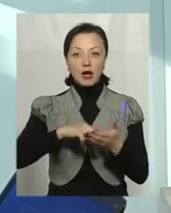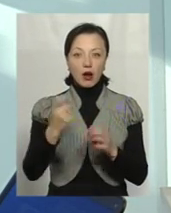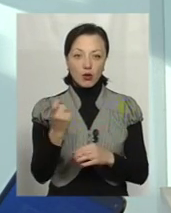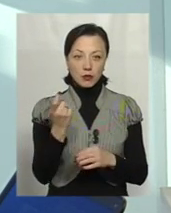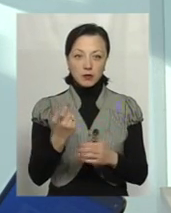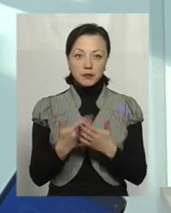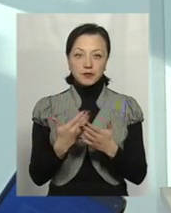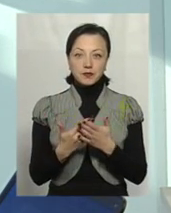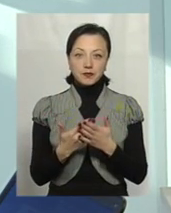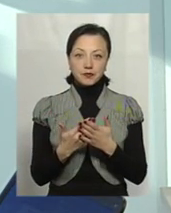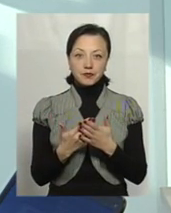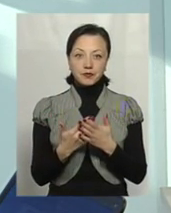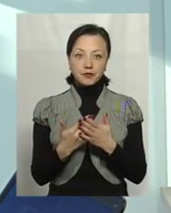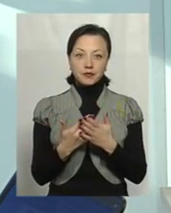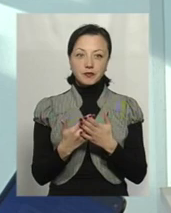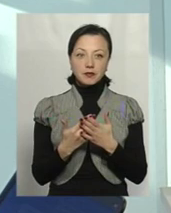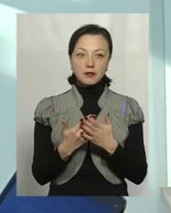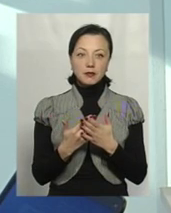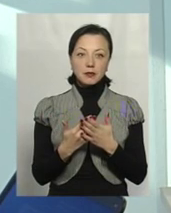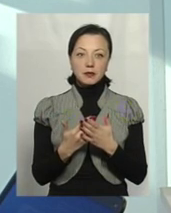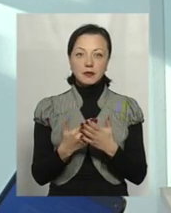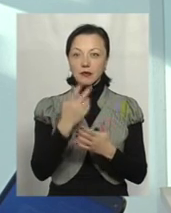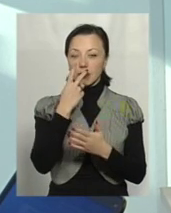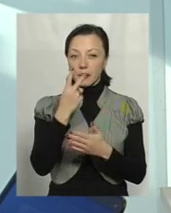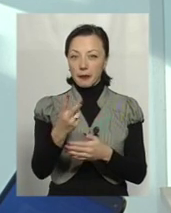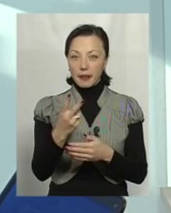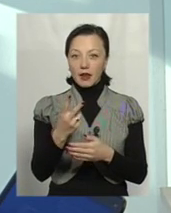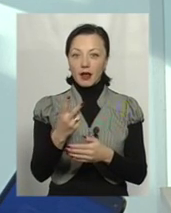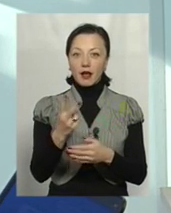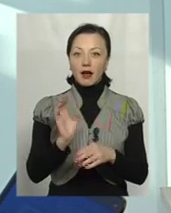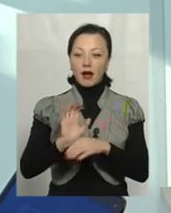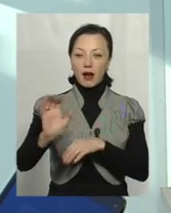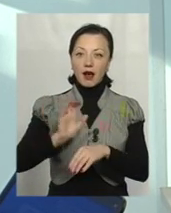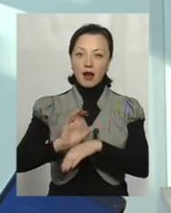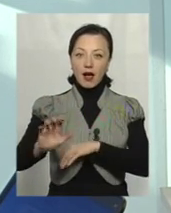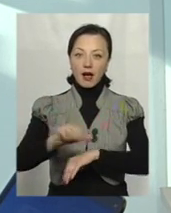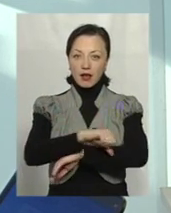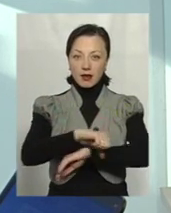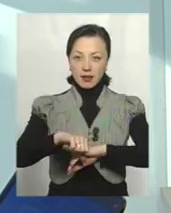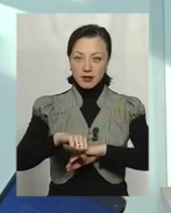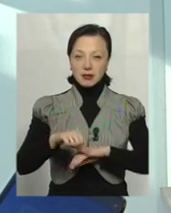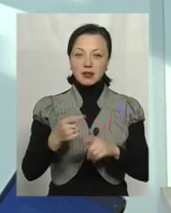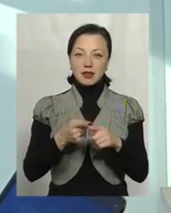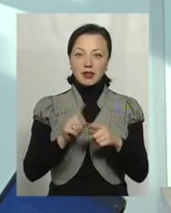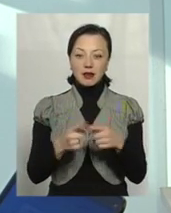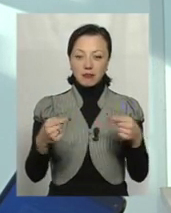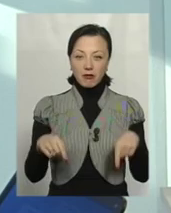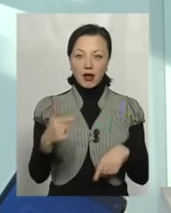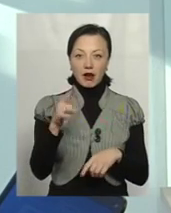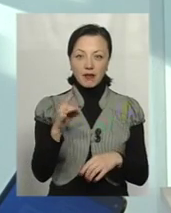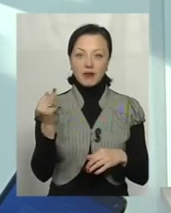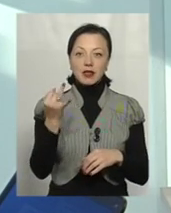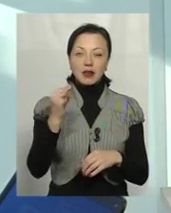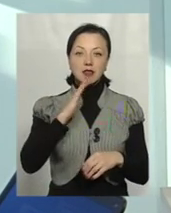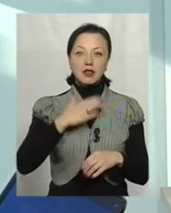Це, як дзеркало, показує наш присловутий експорт, для якого ми всі лягаємо кістьми, девальвуємо гривню, лише би в інтересах